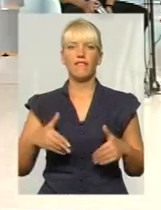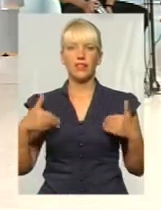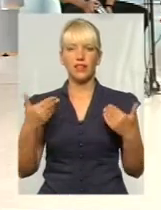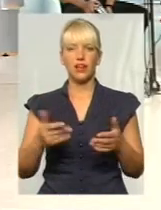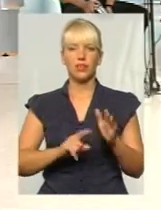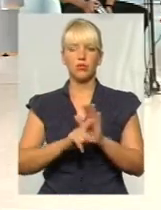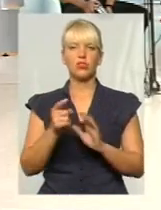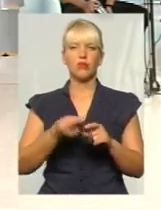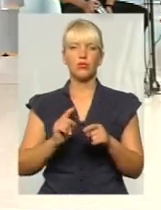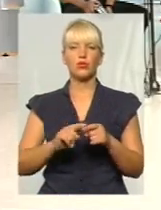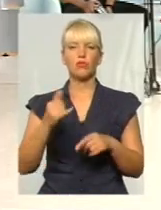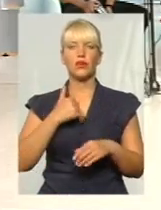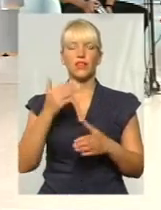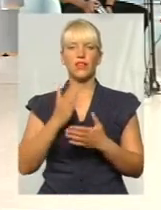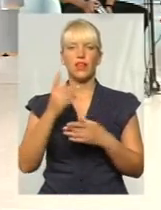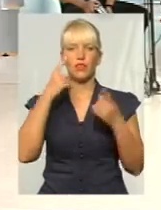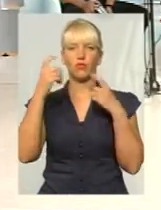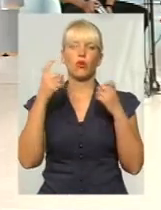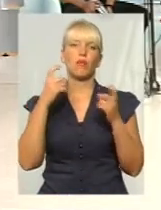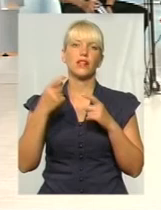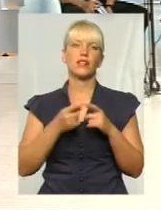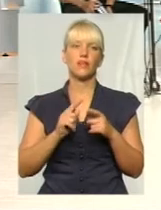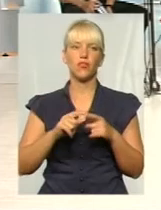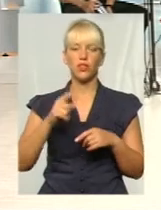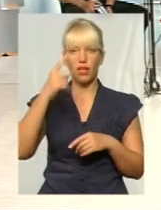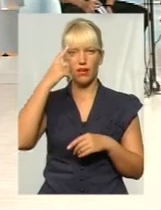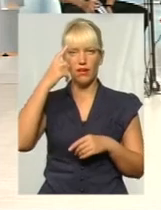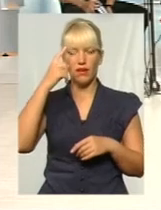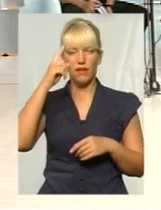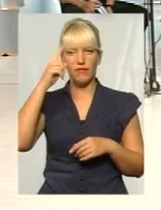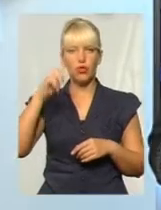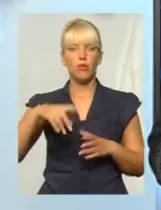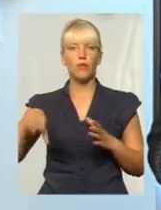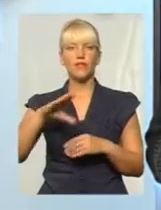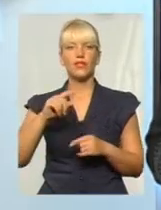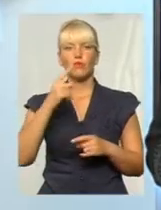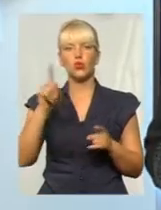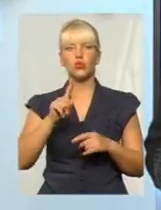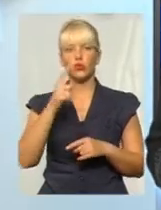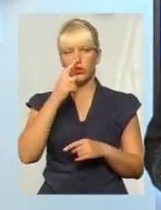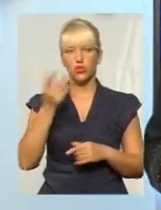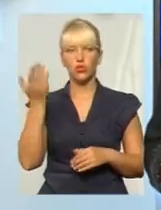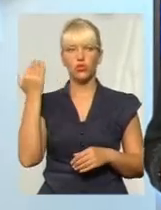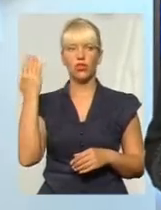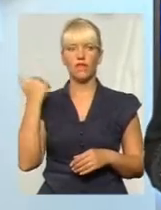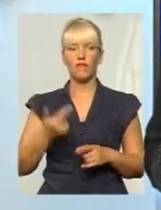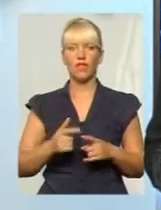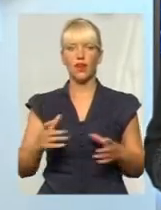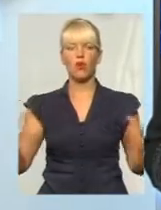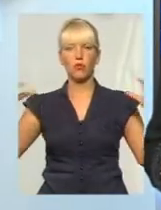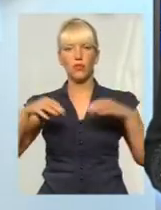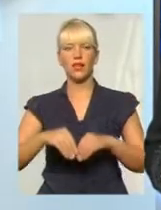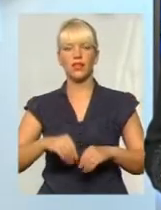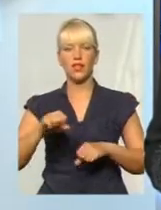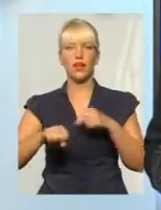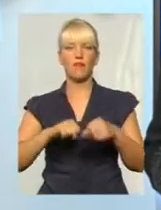з того. В мене інформація, вона відома всім, що нещодавно об'єднання